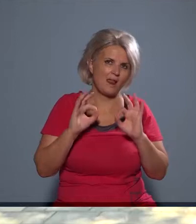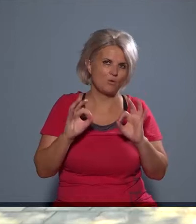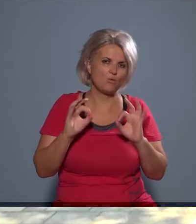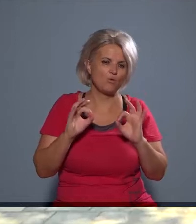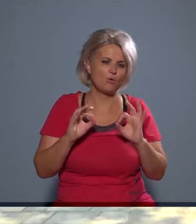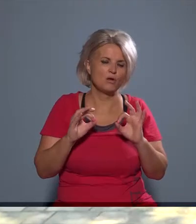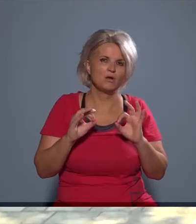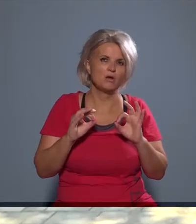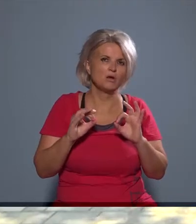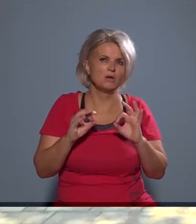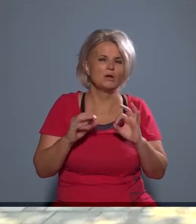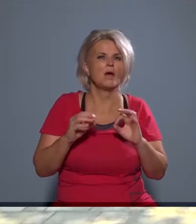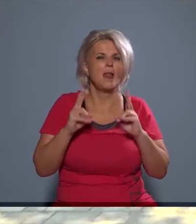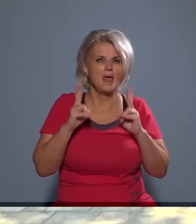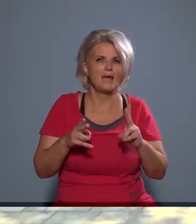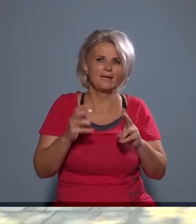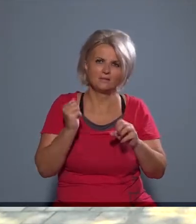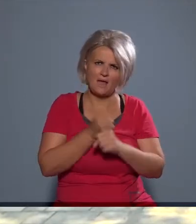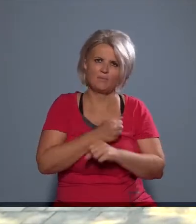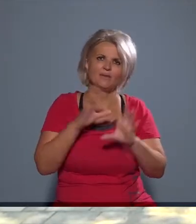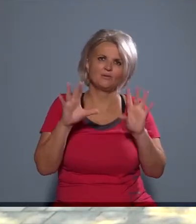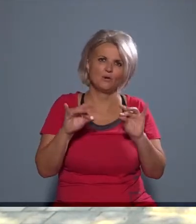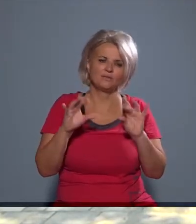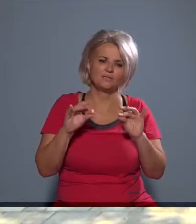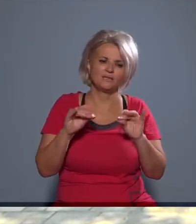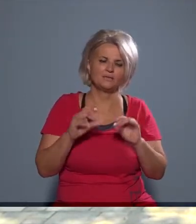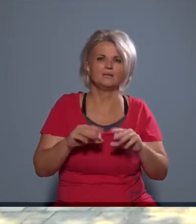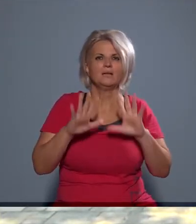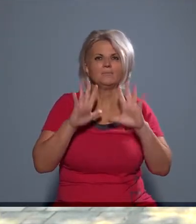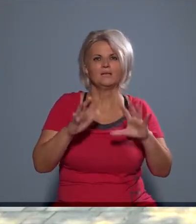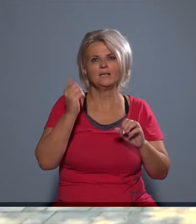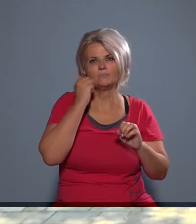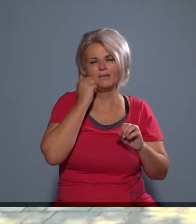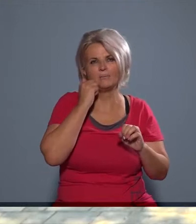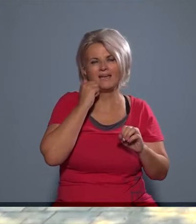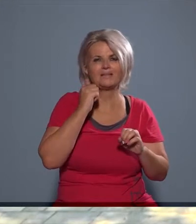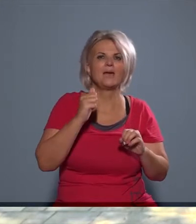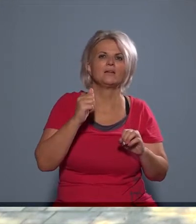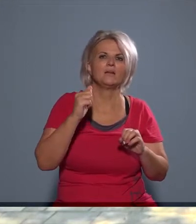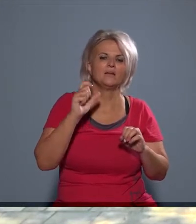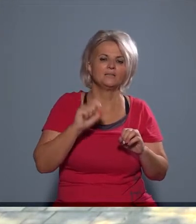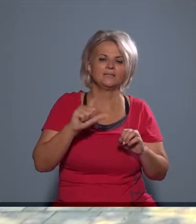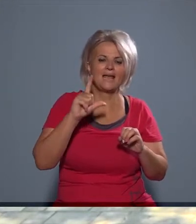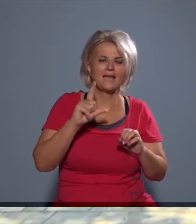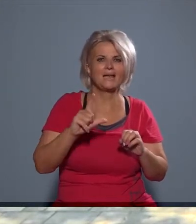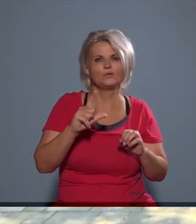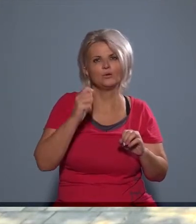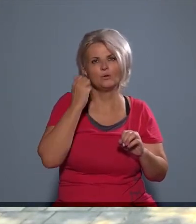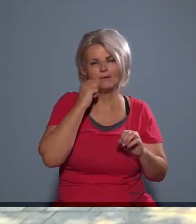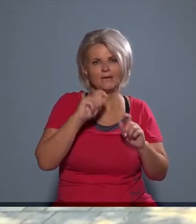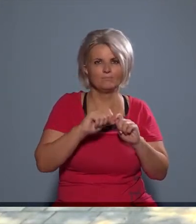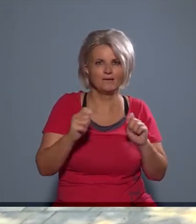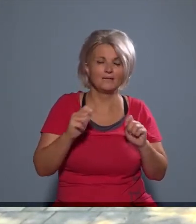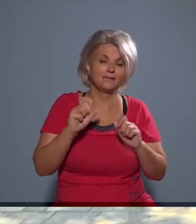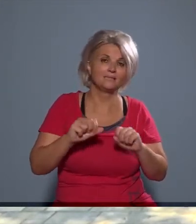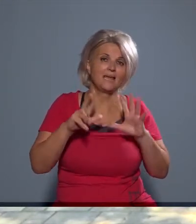arra, hogy tartósan lehessen rögzíteni. Én ilyen 10 milliméter, 12 és egyes